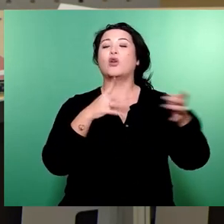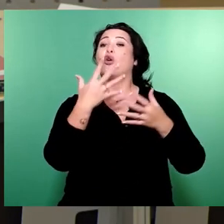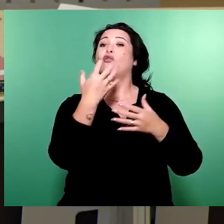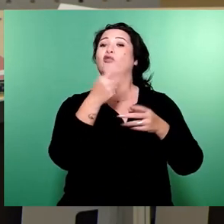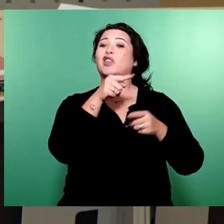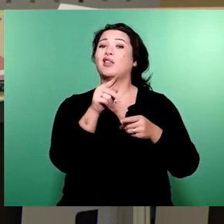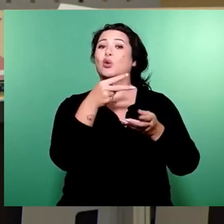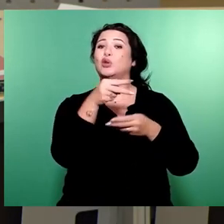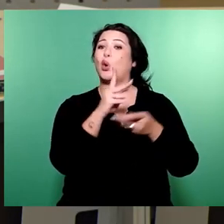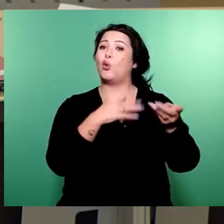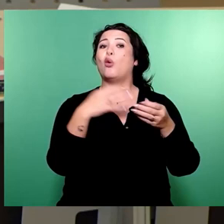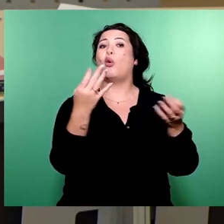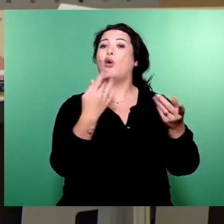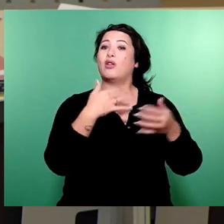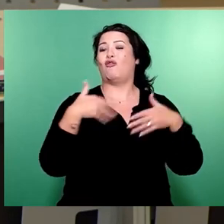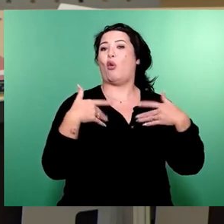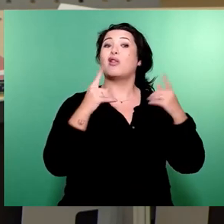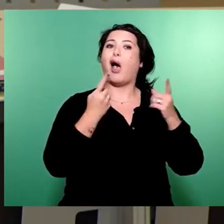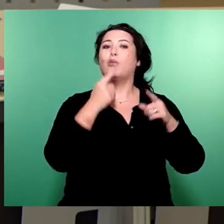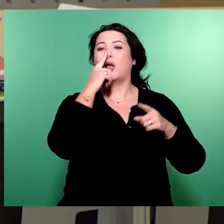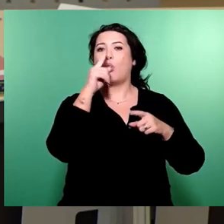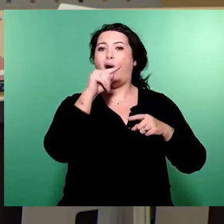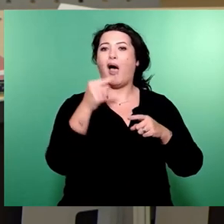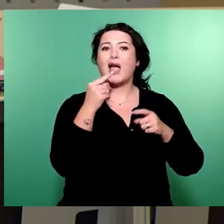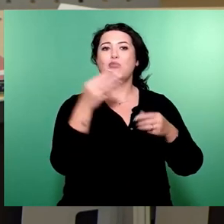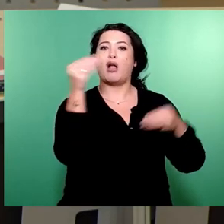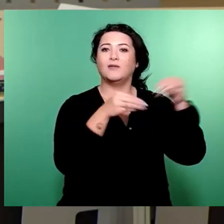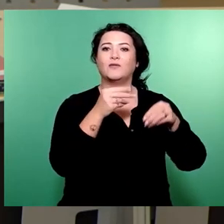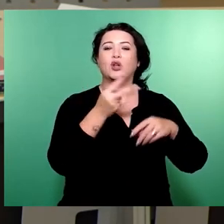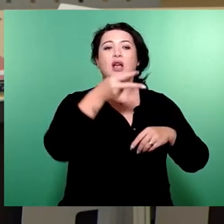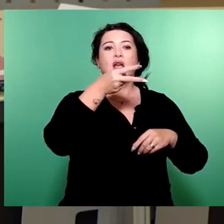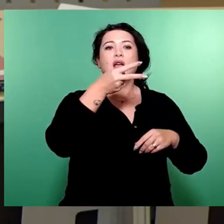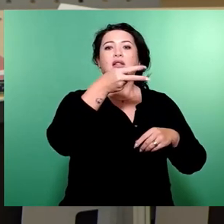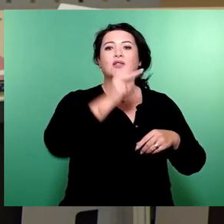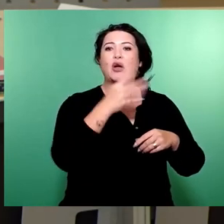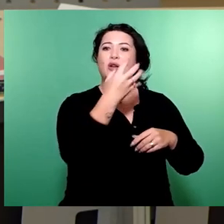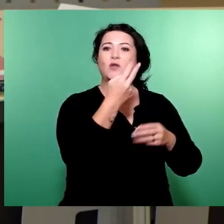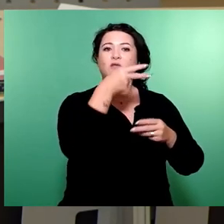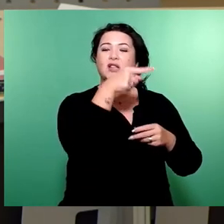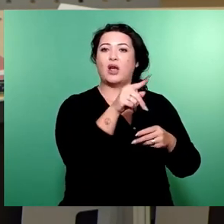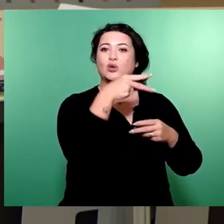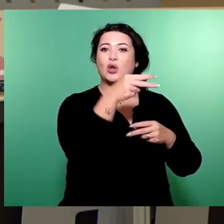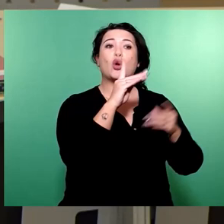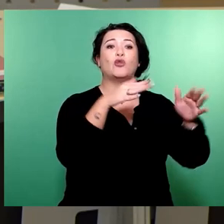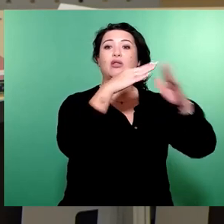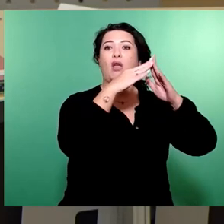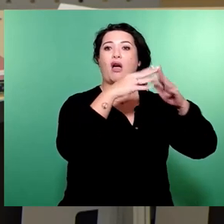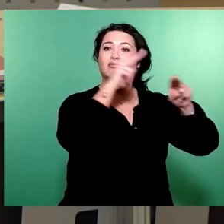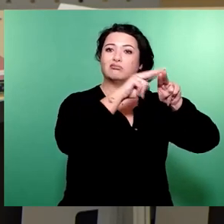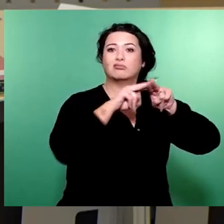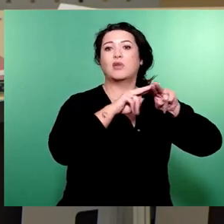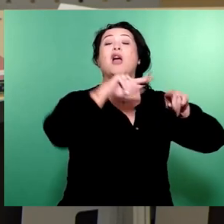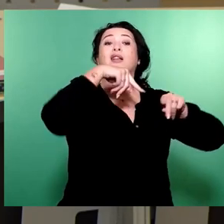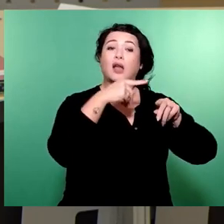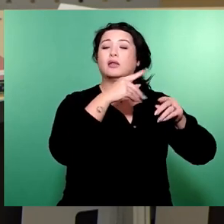Was sie aber braucht, ist ein einmaliger Investitionszuschuss von 250.000 Euro für die Sanierung ihres Daches. Dann könnte sie nämlich eine PV